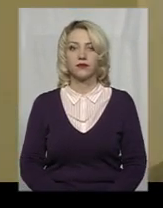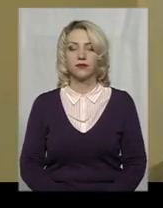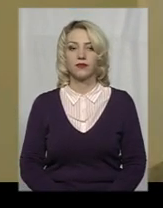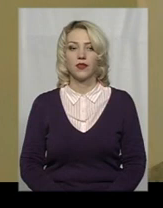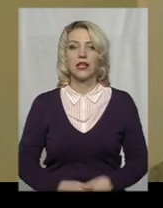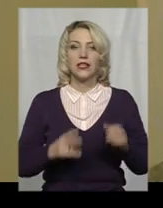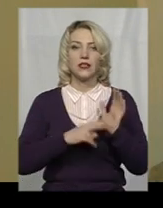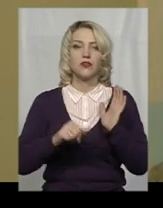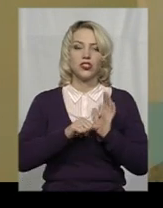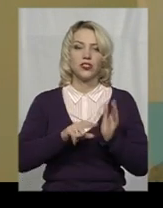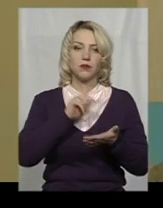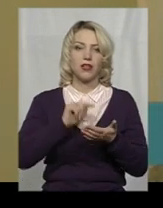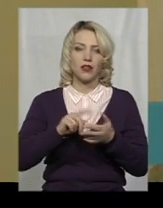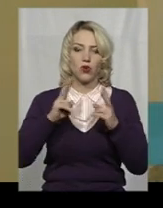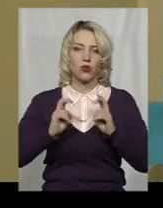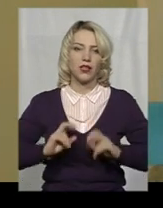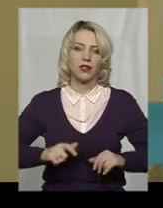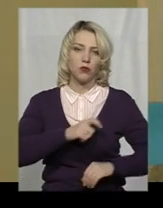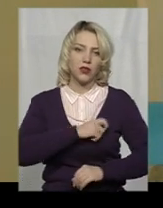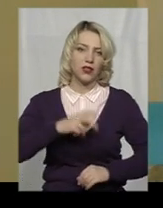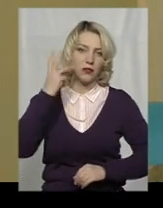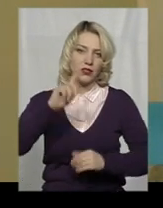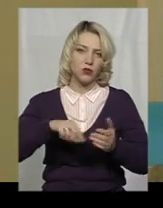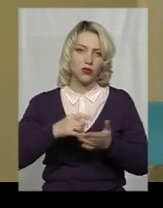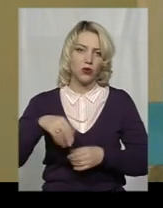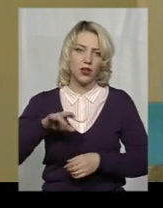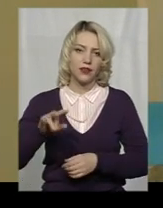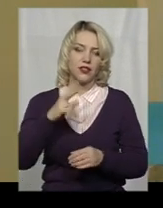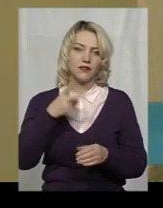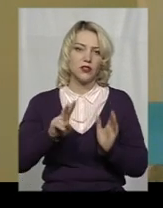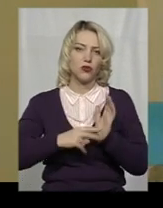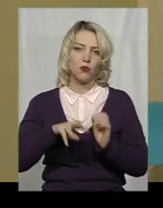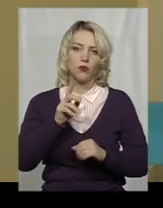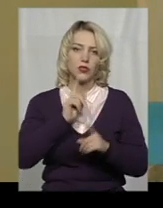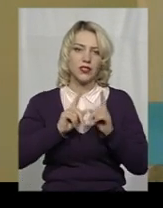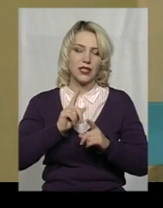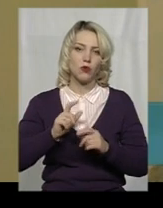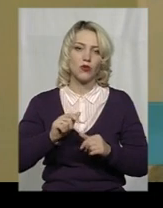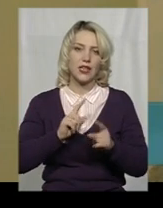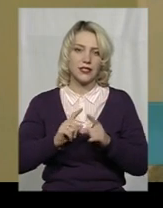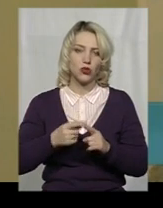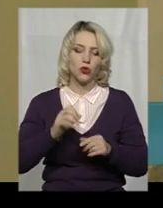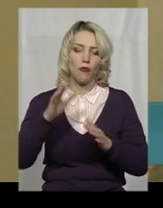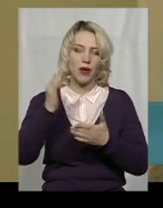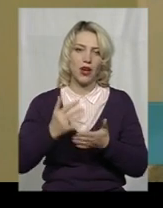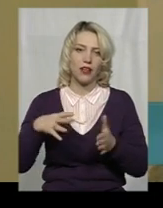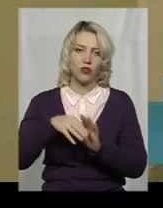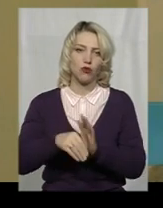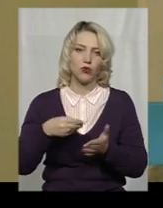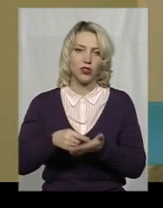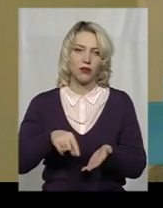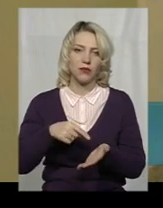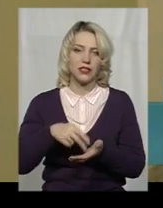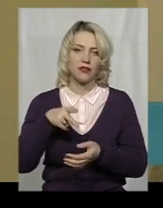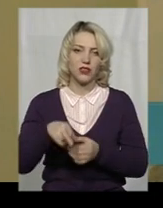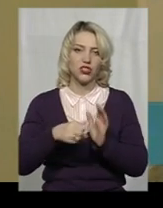76 питань розглянули депутати Хмельницької міської ради на 27-му сесійному засіданні. До переліку увійшов бюджет міста на